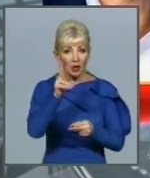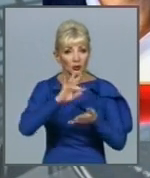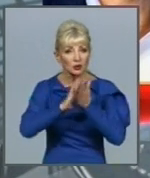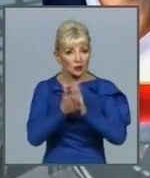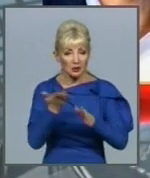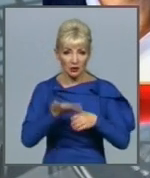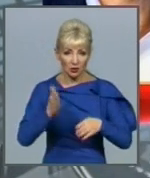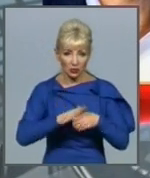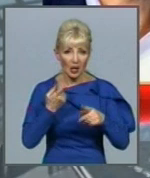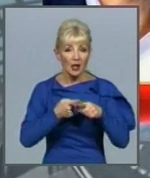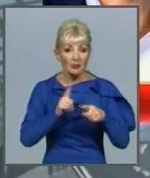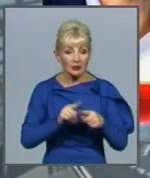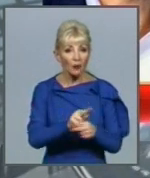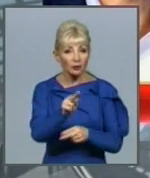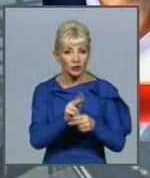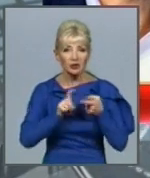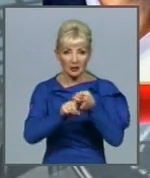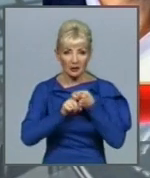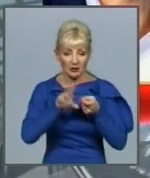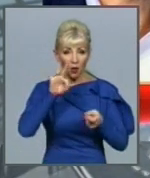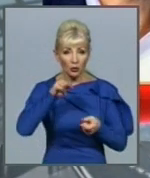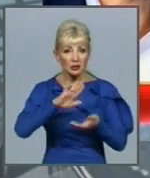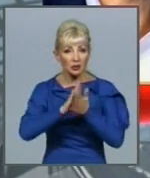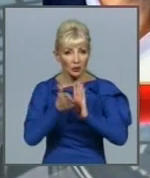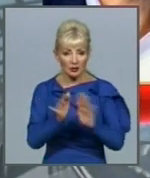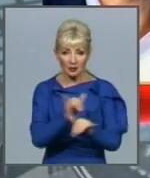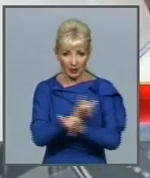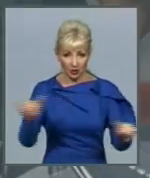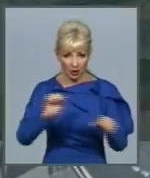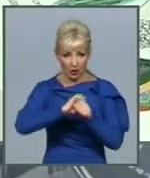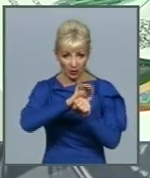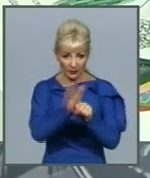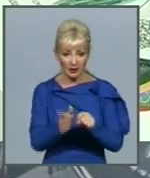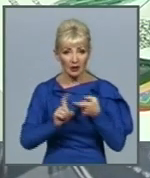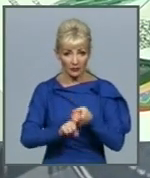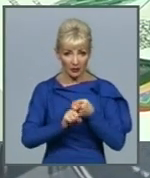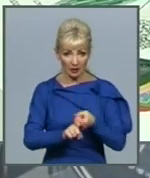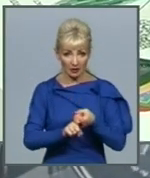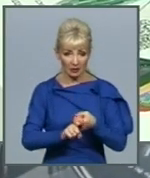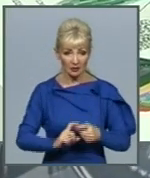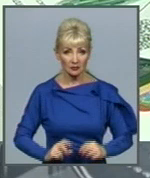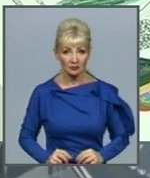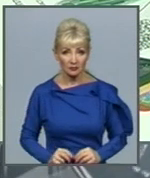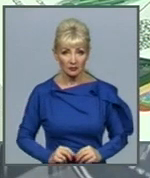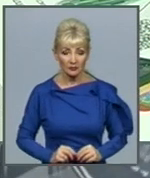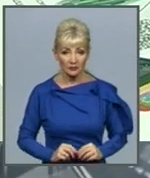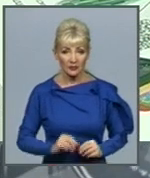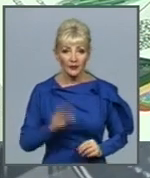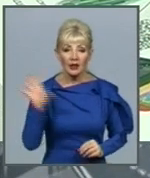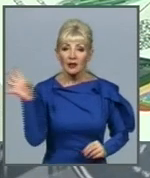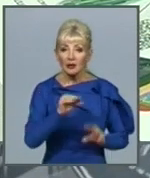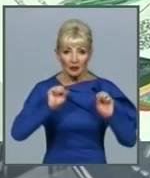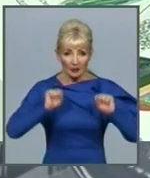навчання залежатиме від ситуації з поширення коронавірусної інфекції. Натомість всі шанси не допустити